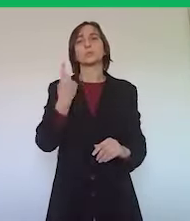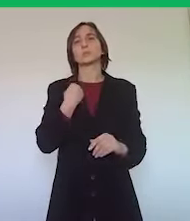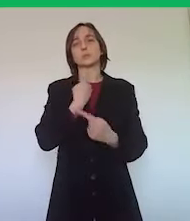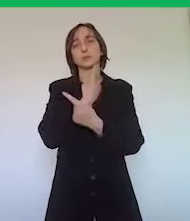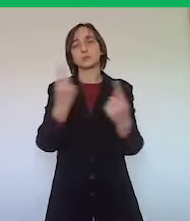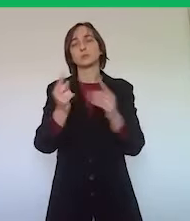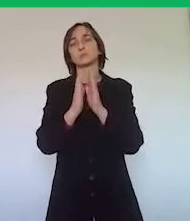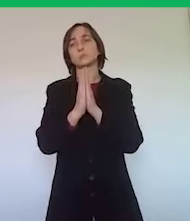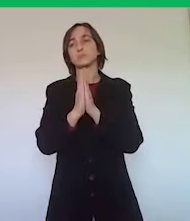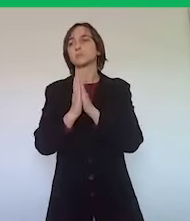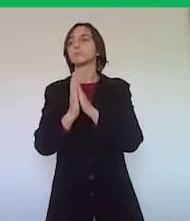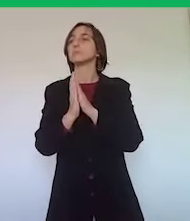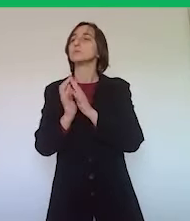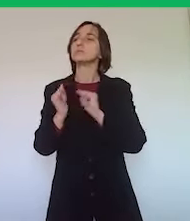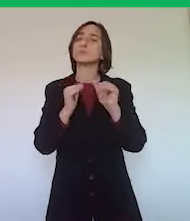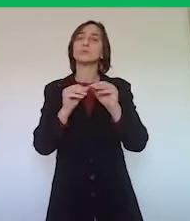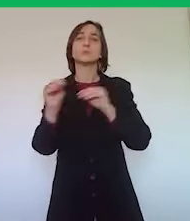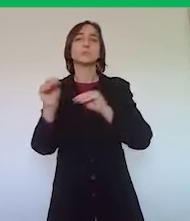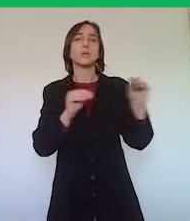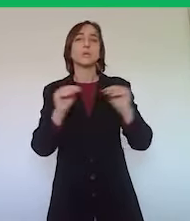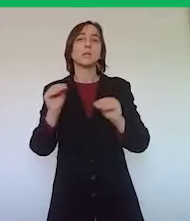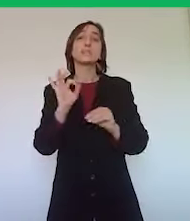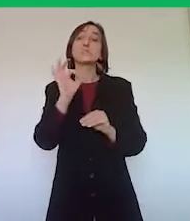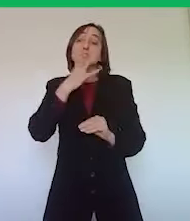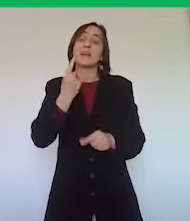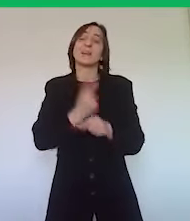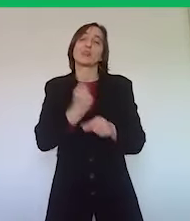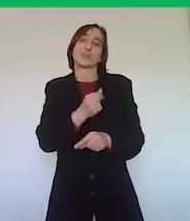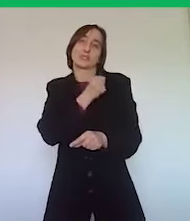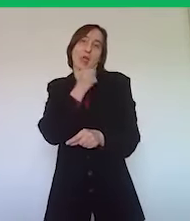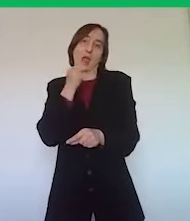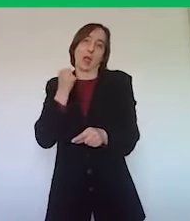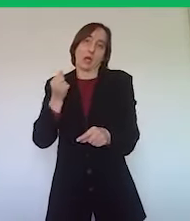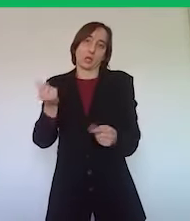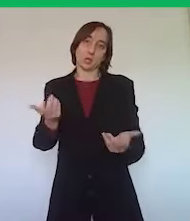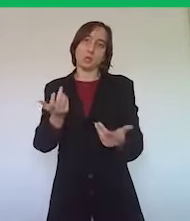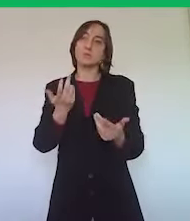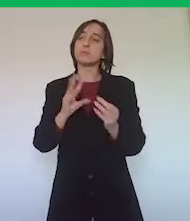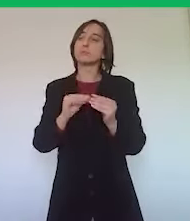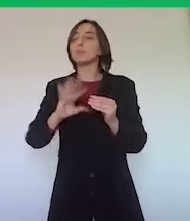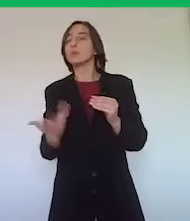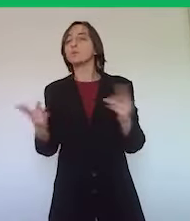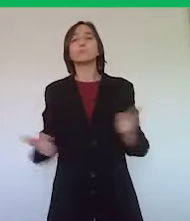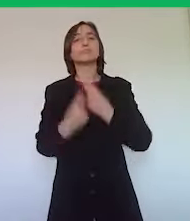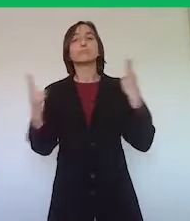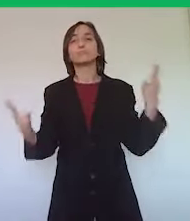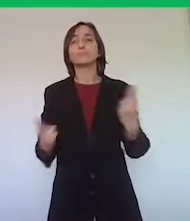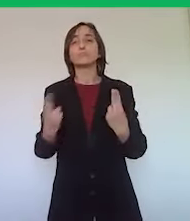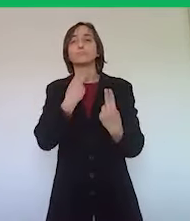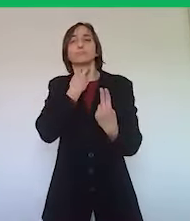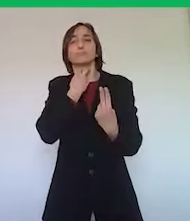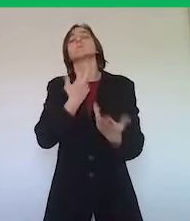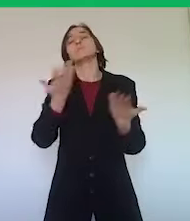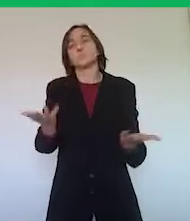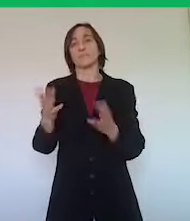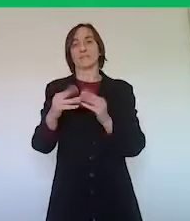spostamenti solo laddove è assolutamente necessario farlo e dove non è possibile fare diversamente.